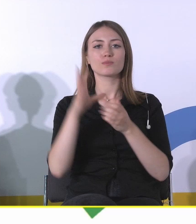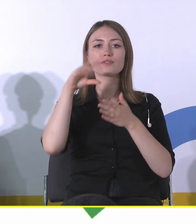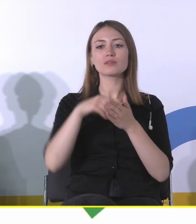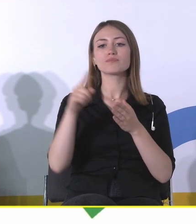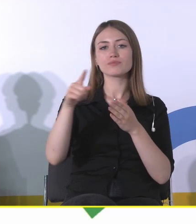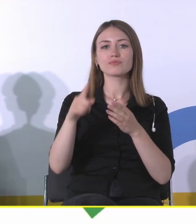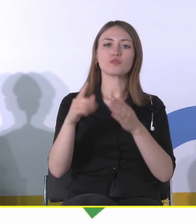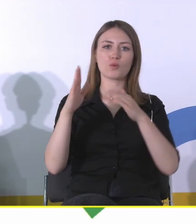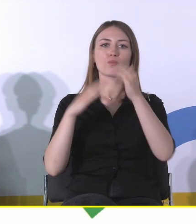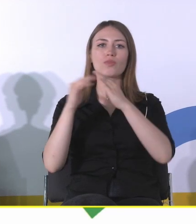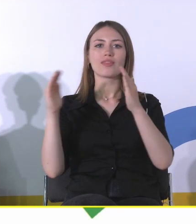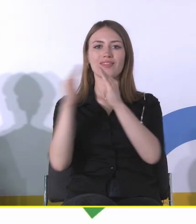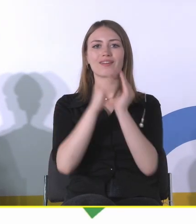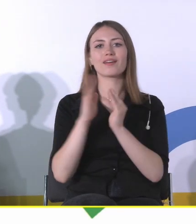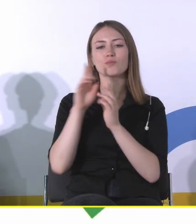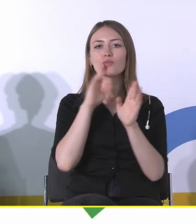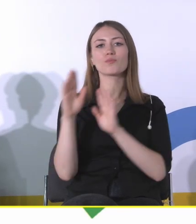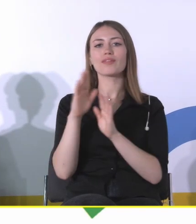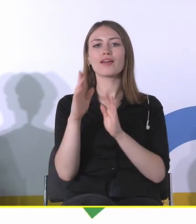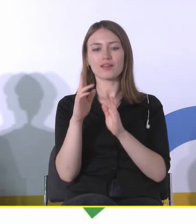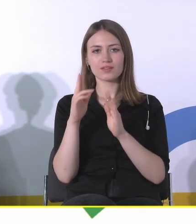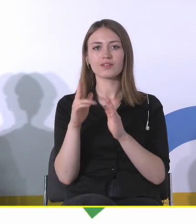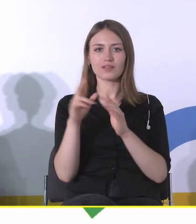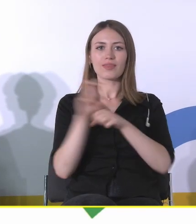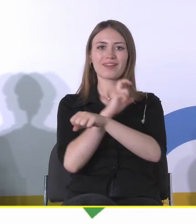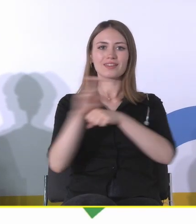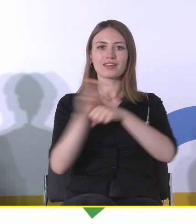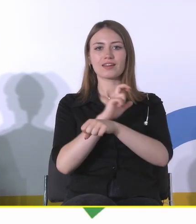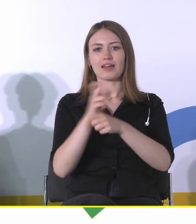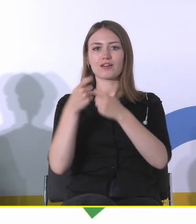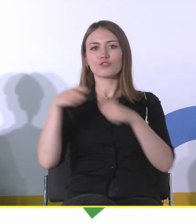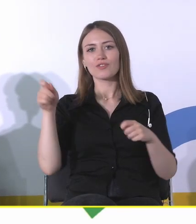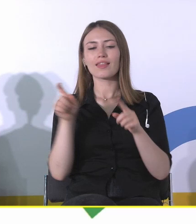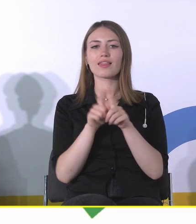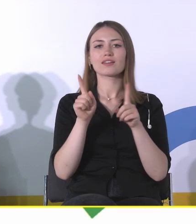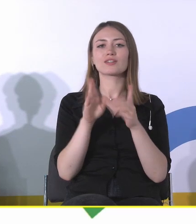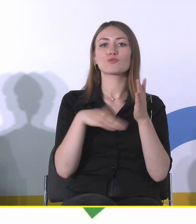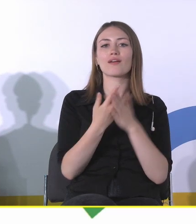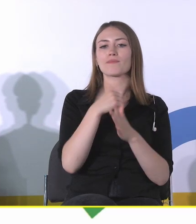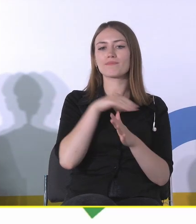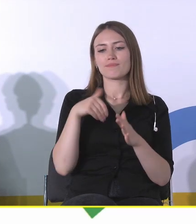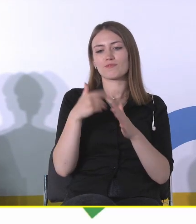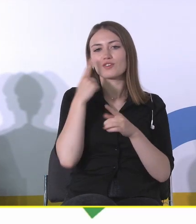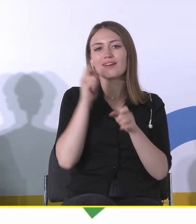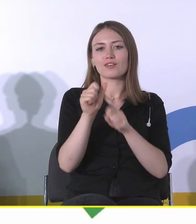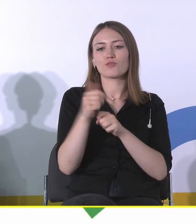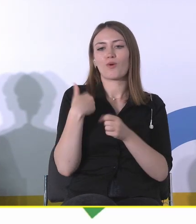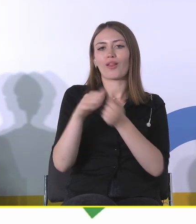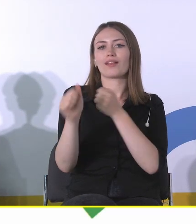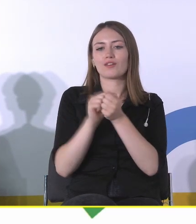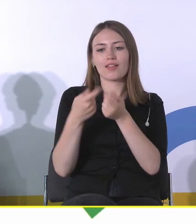rozwiązania techniczne. Często zresztą one były niszczone, nie zwracano na to uwagi, ale czasem dochodzi do